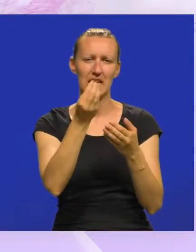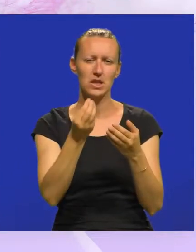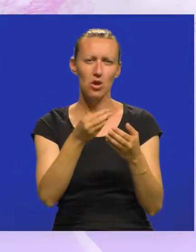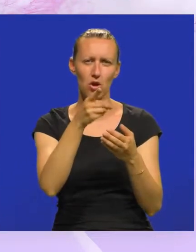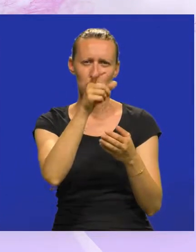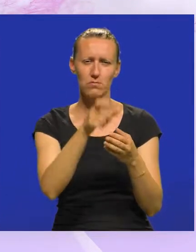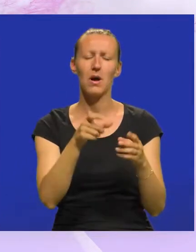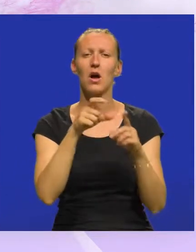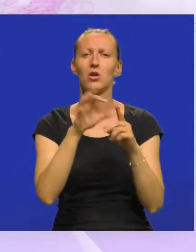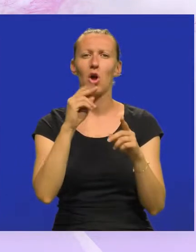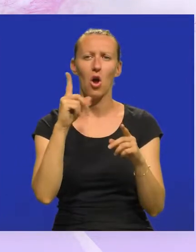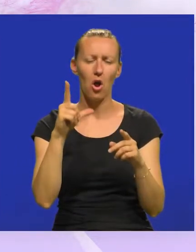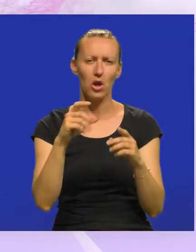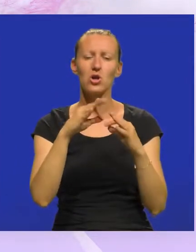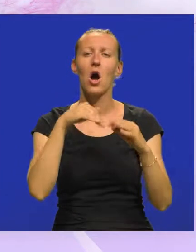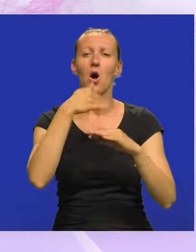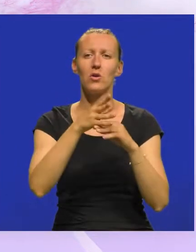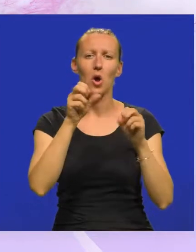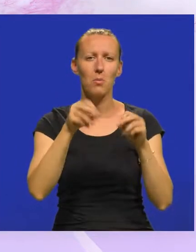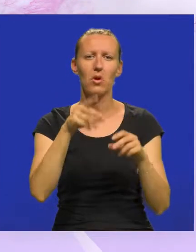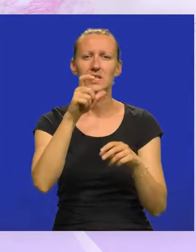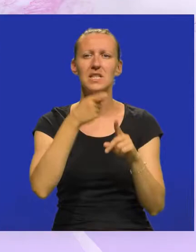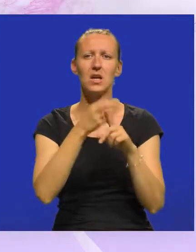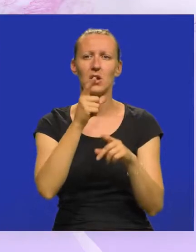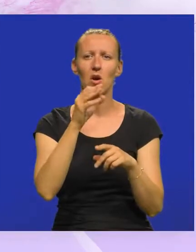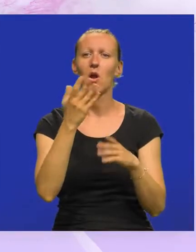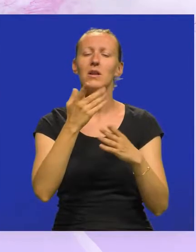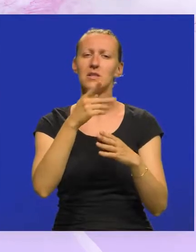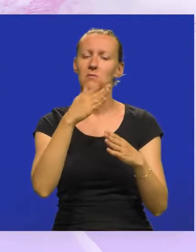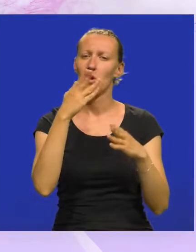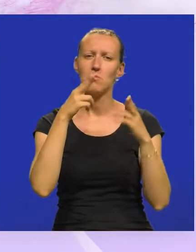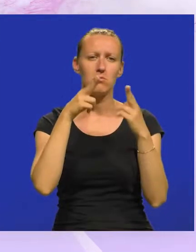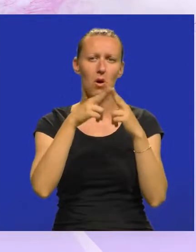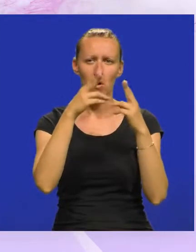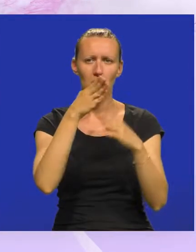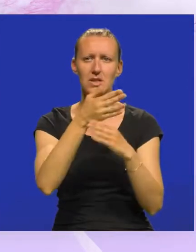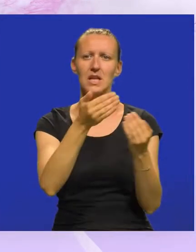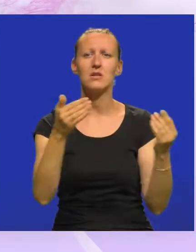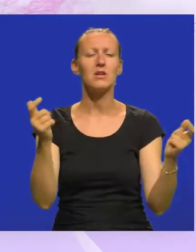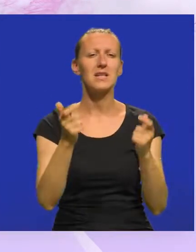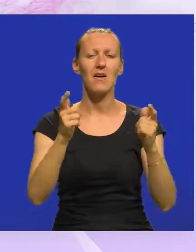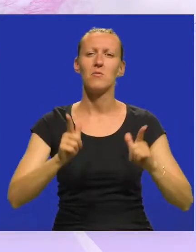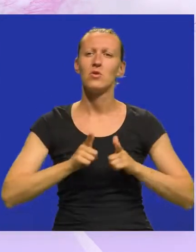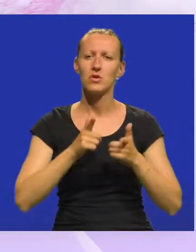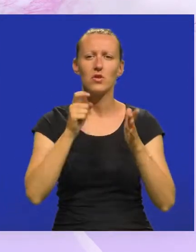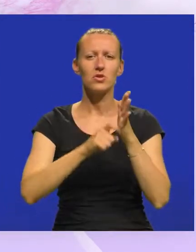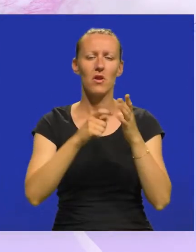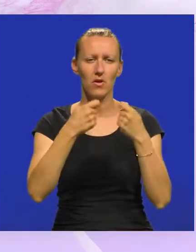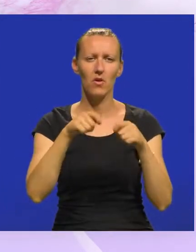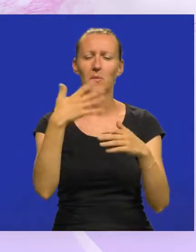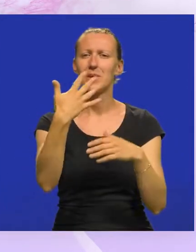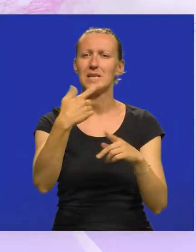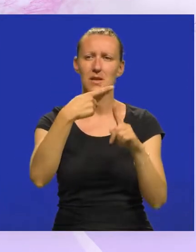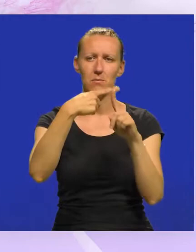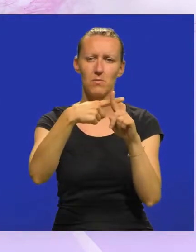kipara Petra Dolića, a zatim u Pulski čirkolo gdje smo posjetili izložbu Slavimo život članova kluba